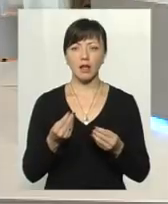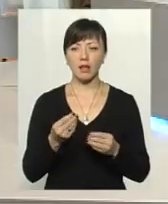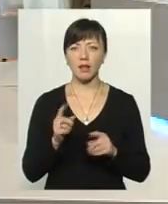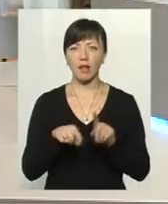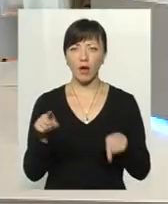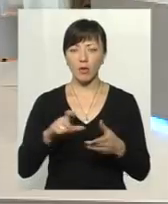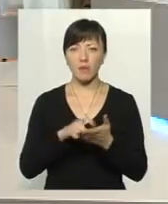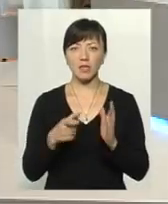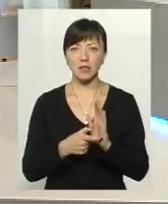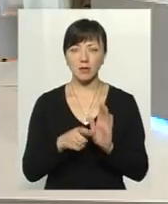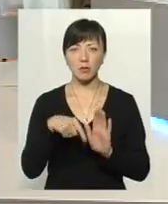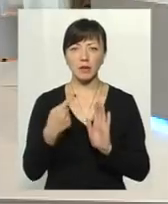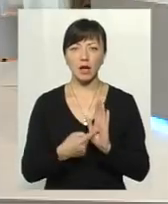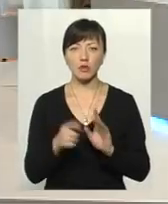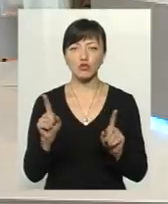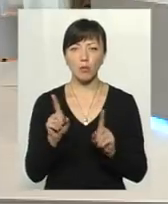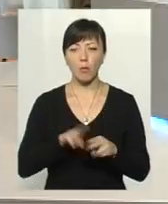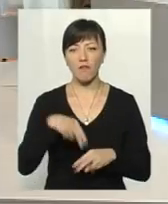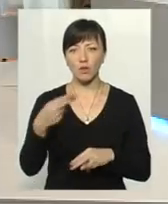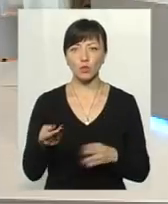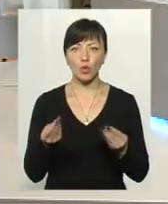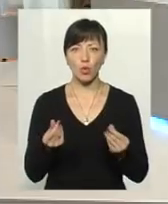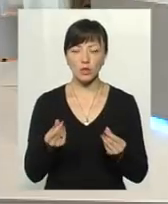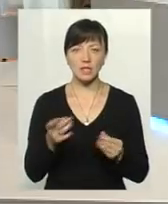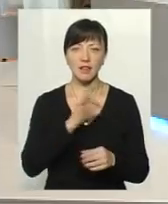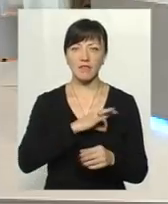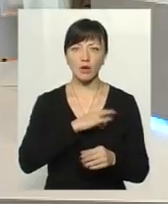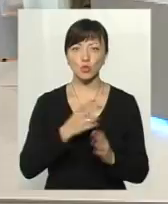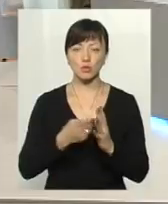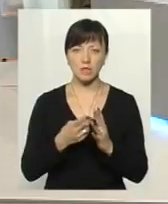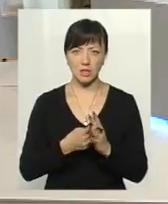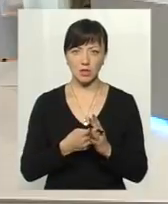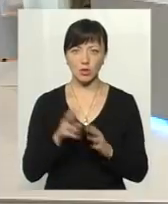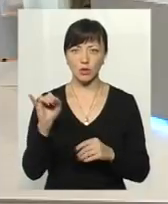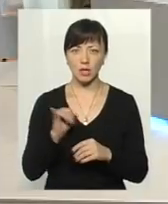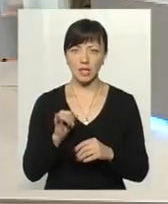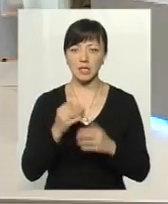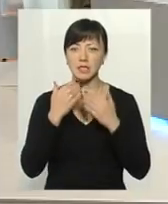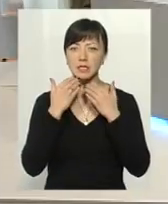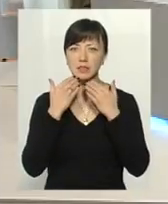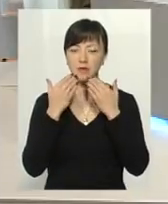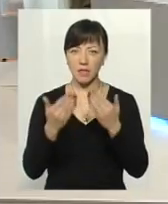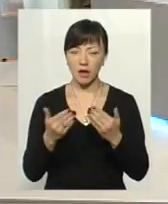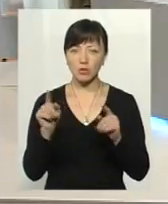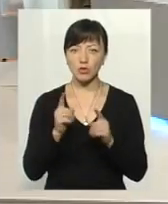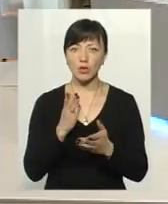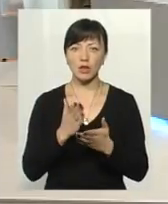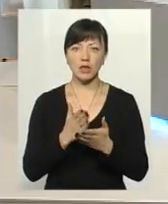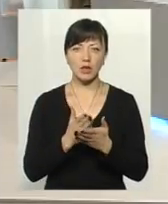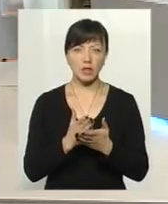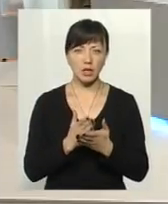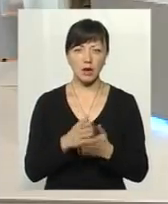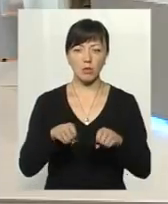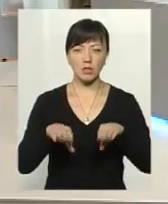питання, на рахунку того, що повинні бути кошти на невикористну субсидію. І звертаються на рахунок того, що є якась повинна керівниця